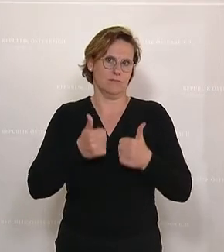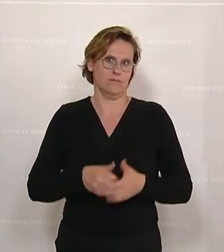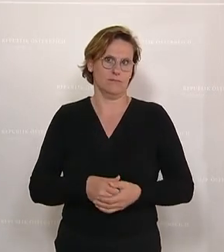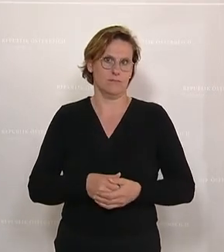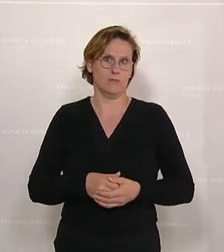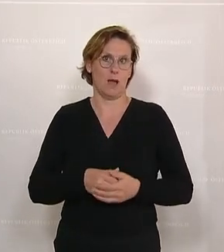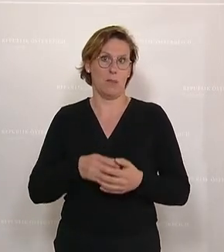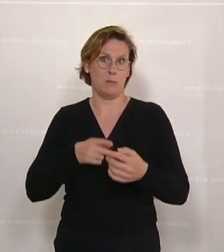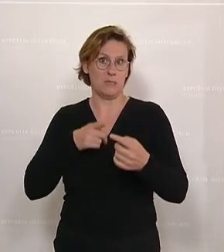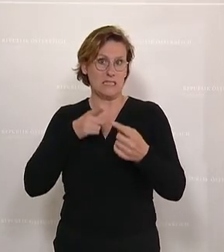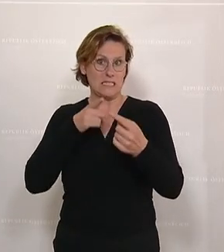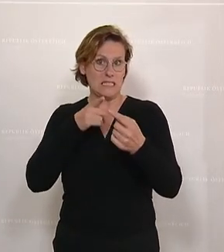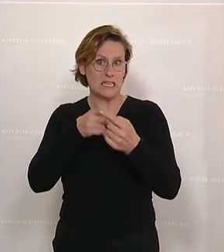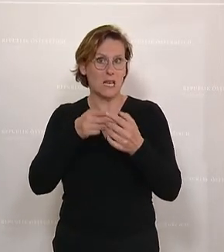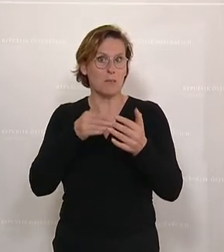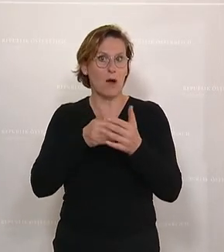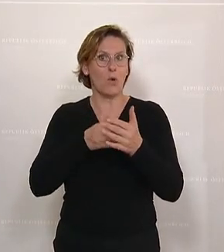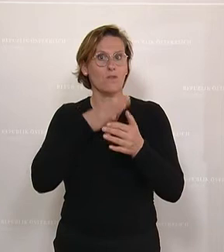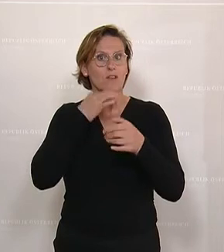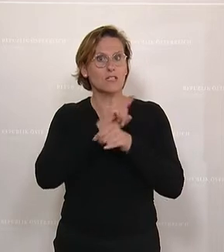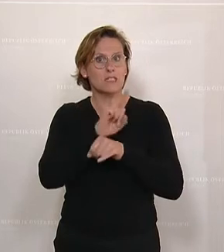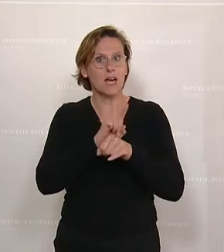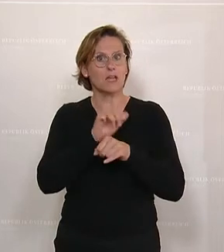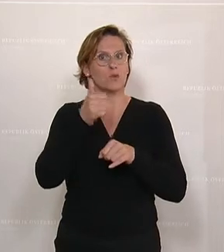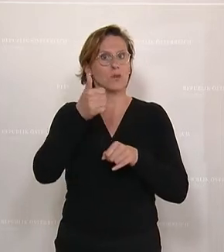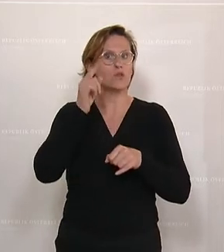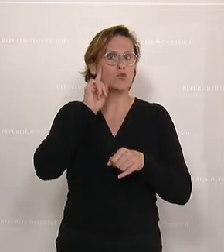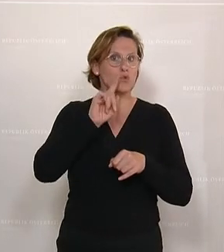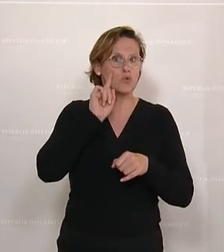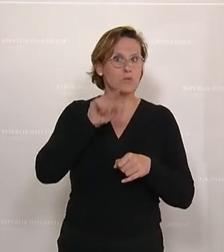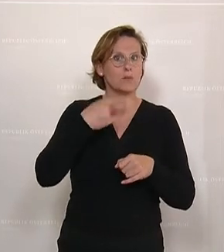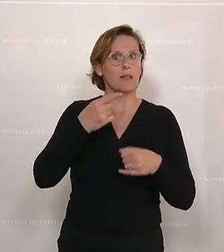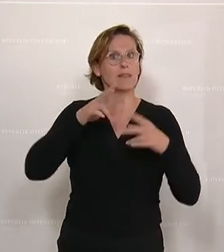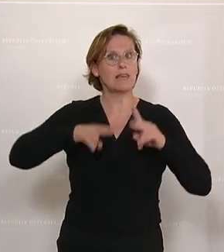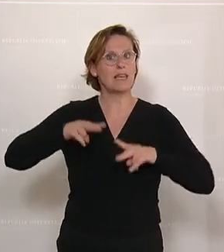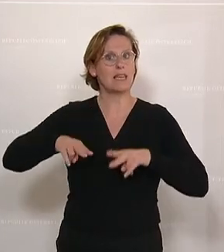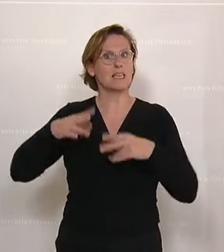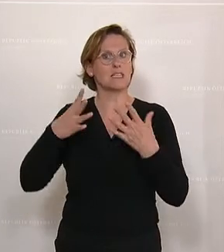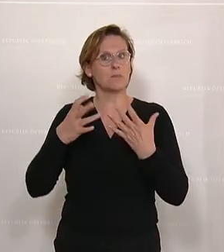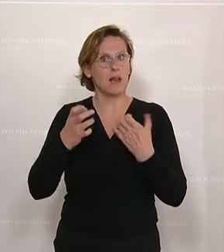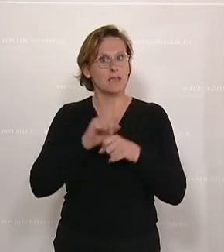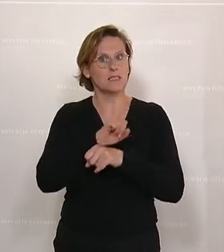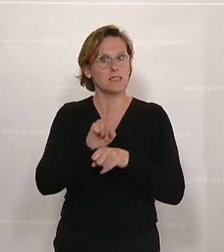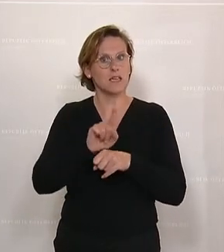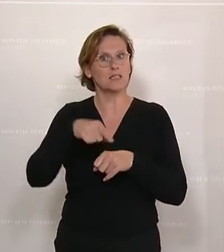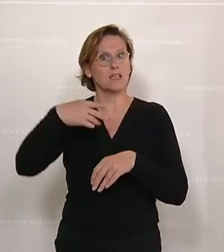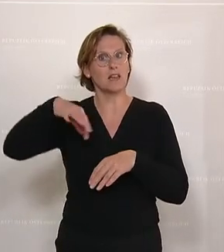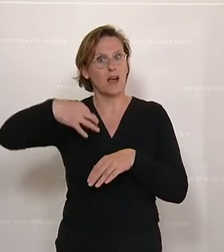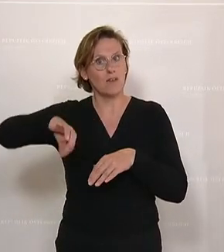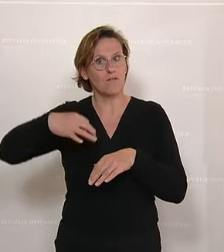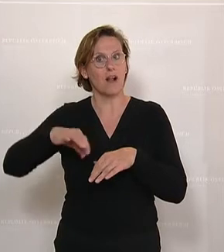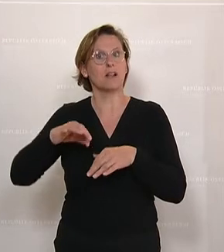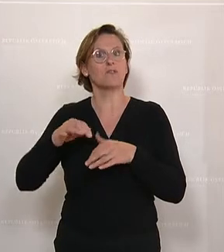Dort hinzukommen erfordert eine lange Zeit. Es kommt zuerst das Studium, dann ist die Gerichtspraxis, dann ist die Zeit als Rechtsanwaltsanwärterin.